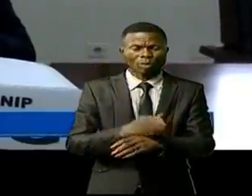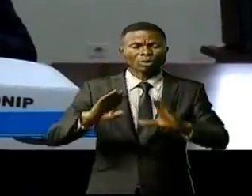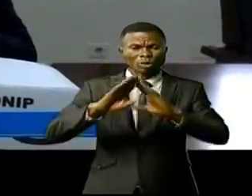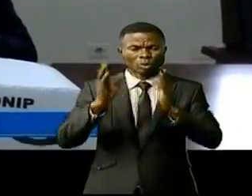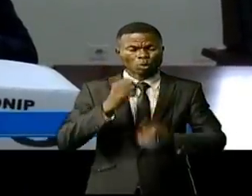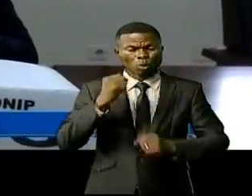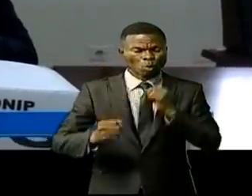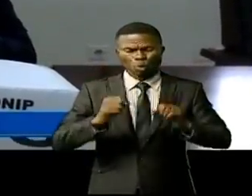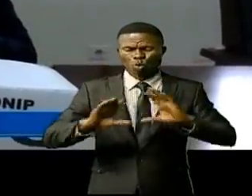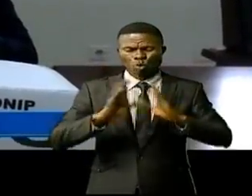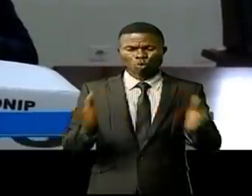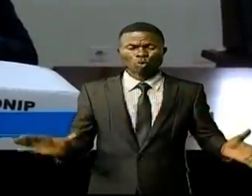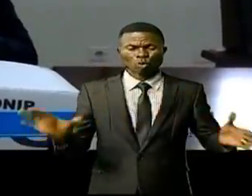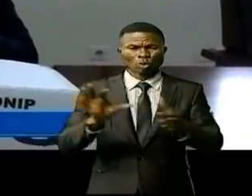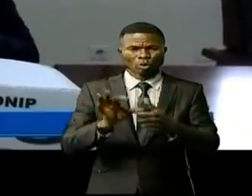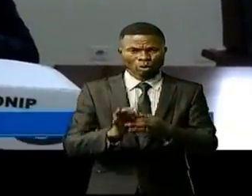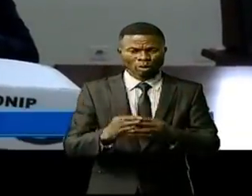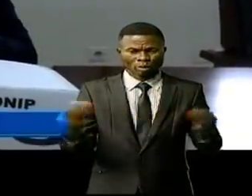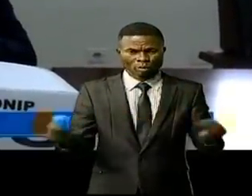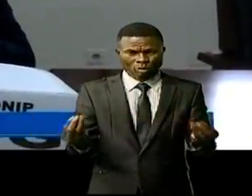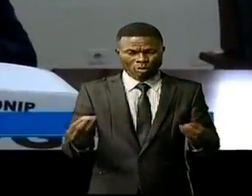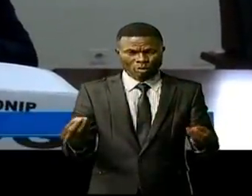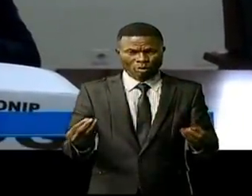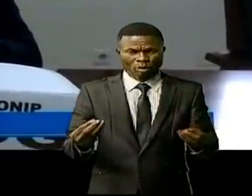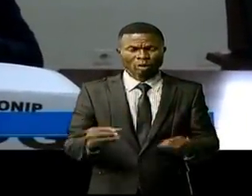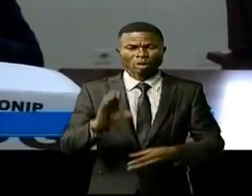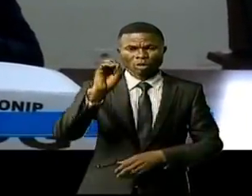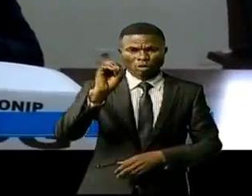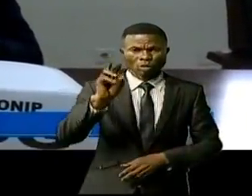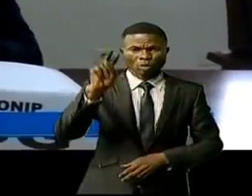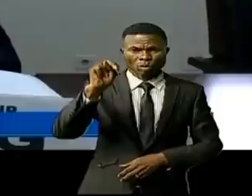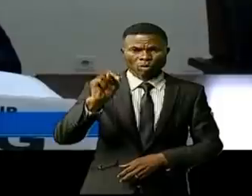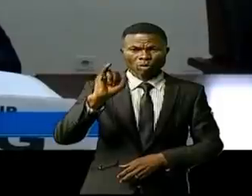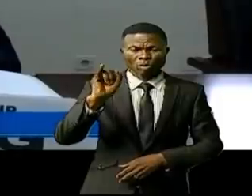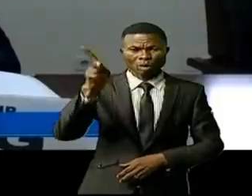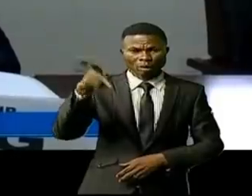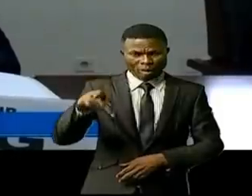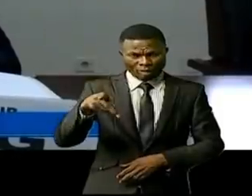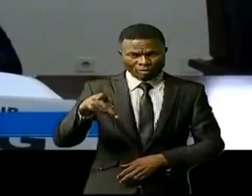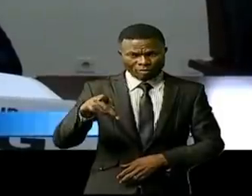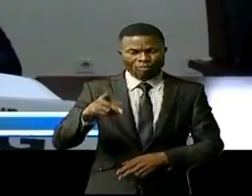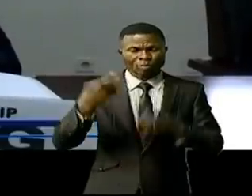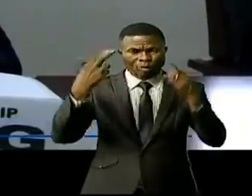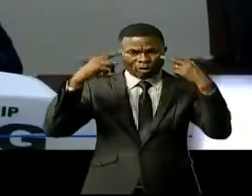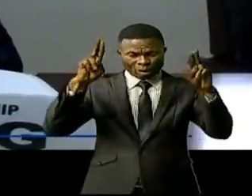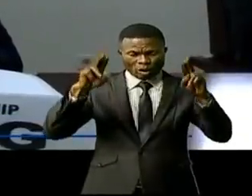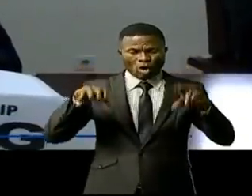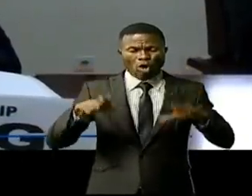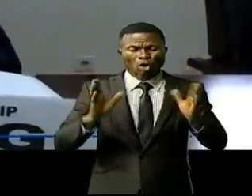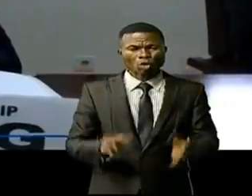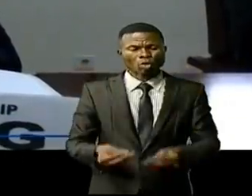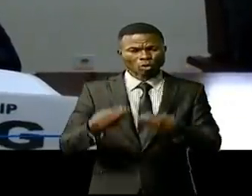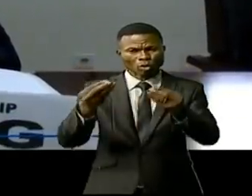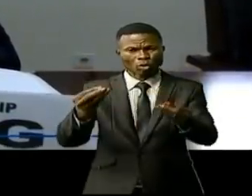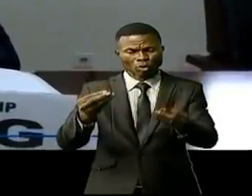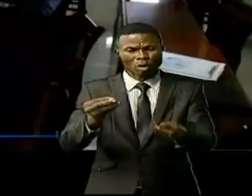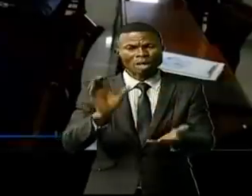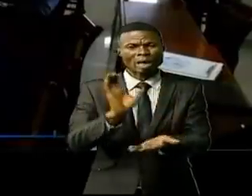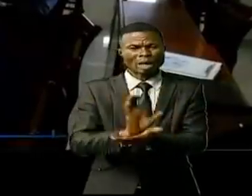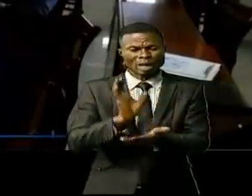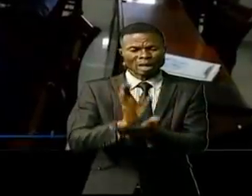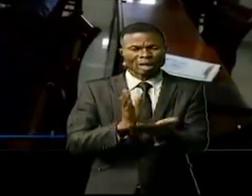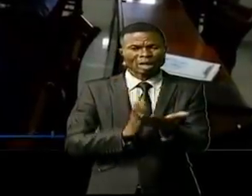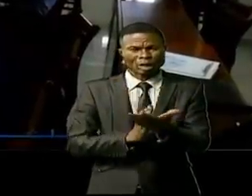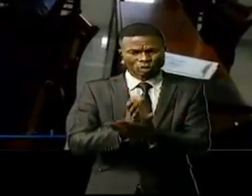énergies afin que l'ONIP puisse offrir aux Congolais, selon les vœux